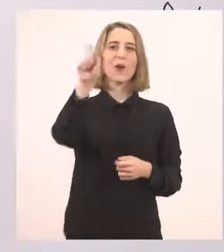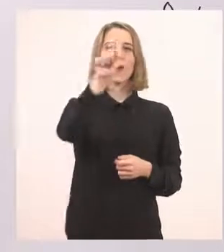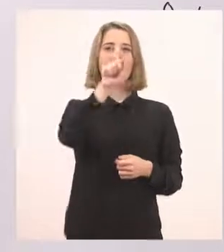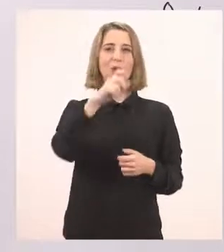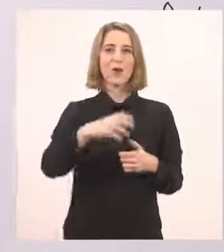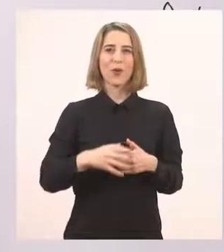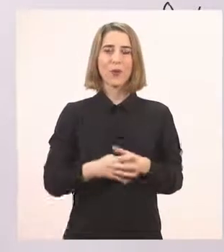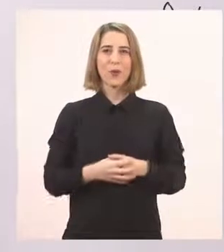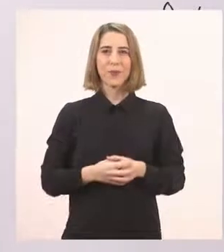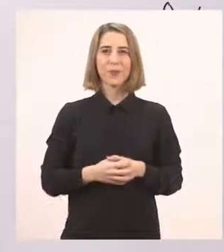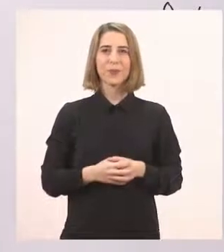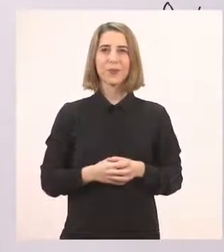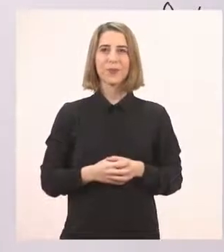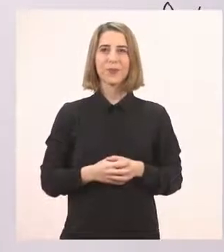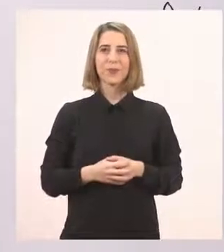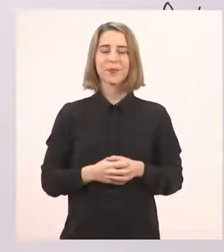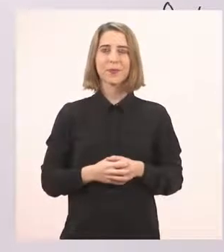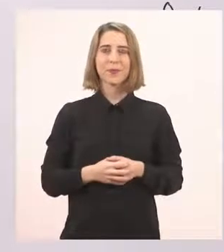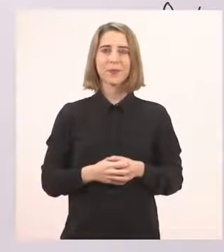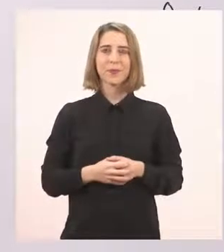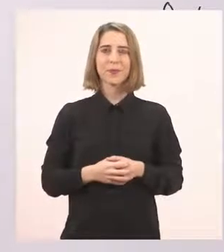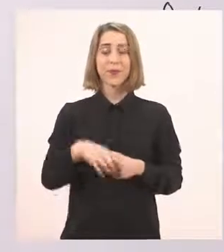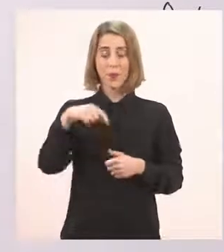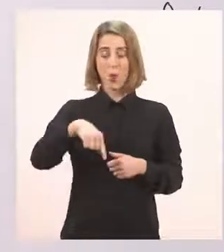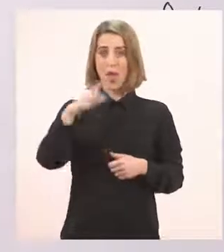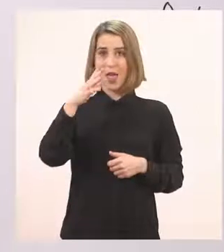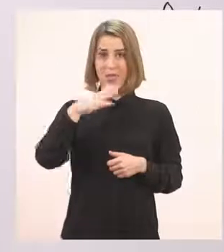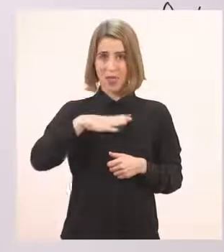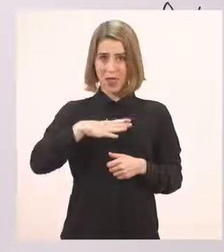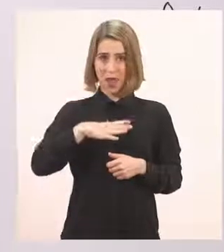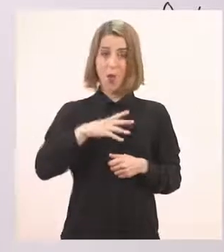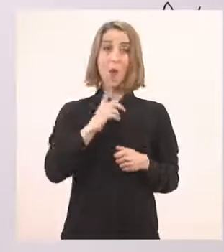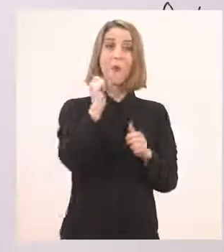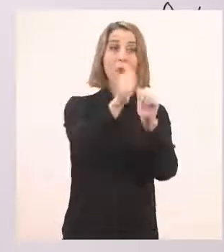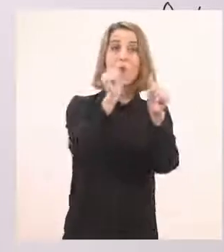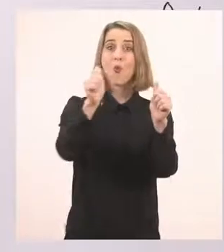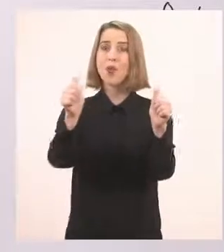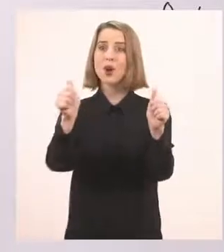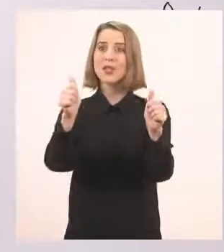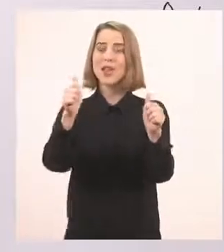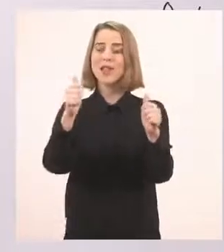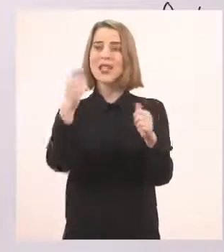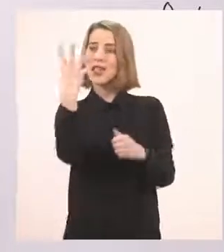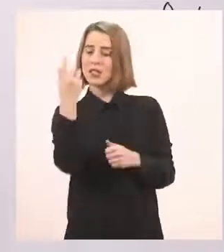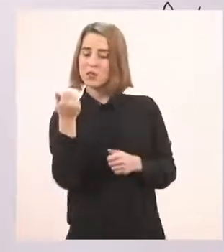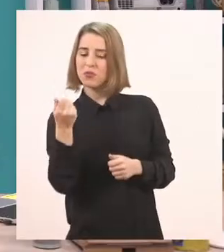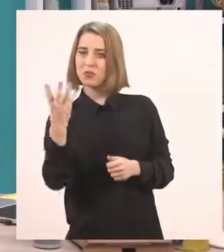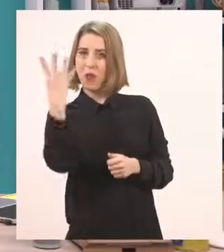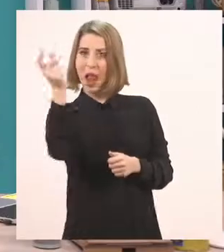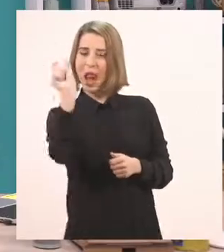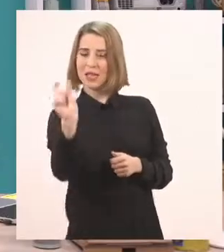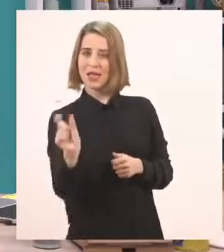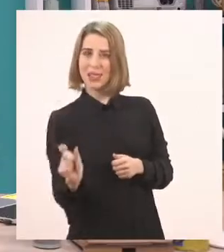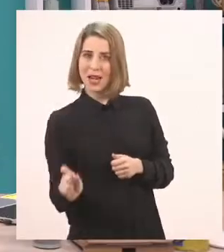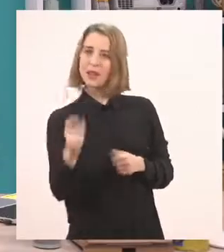Κυκλώνω και εδώ το ρ. Λοιπόν, τώρα θέλω να βρούμε και τέσσερις λεξούλες, όσες είπαμε και από εδώ, δικές μας. Που να